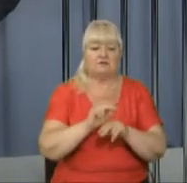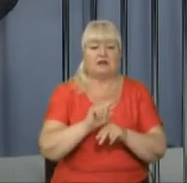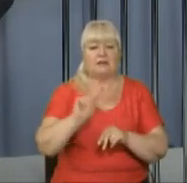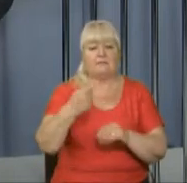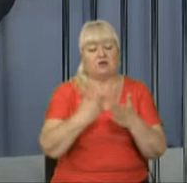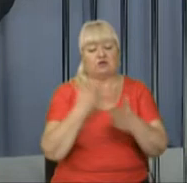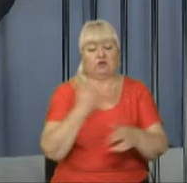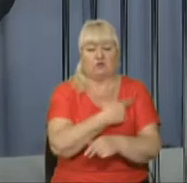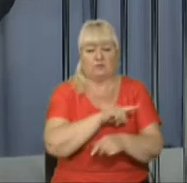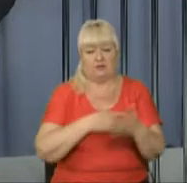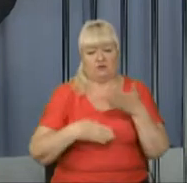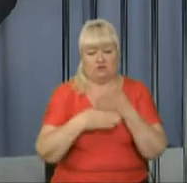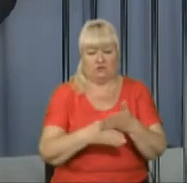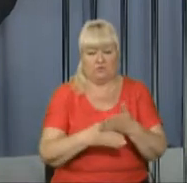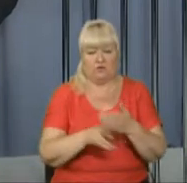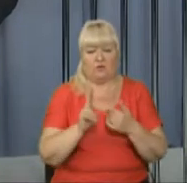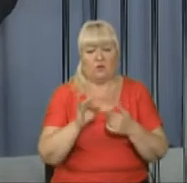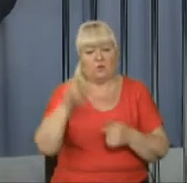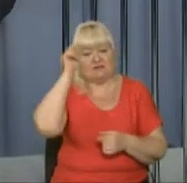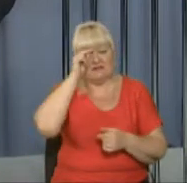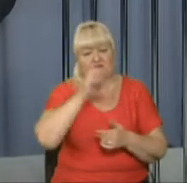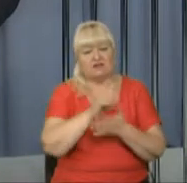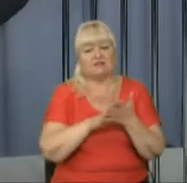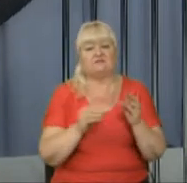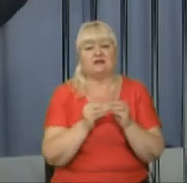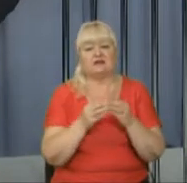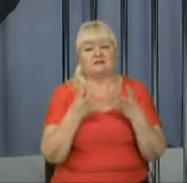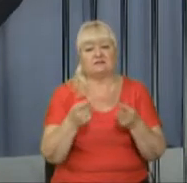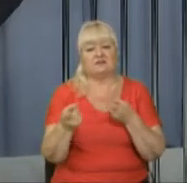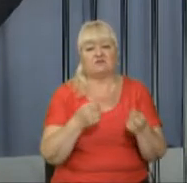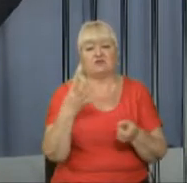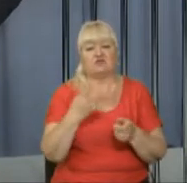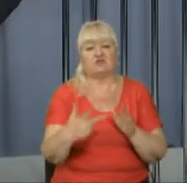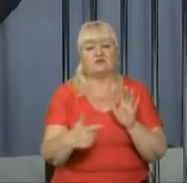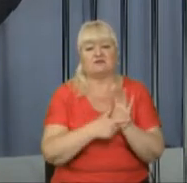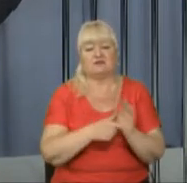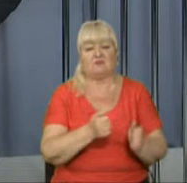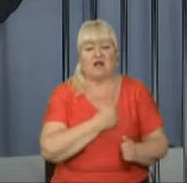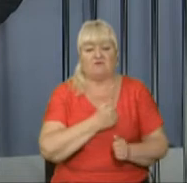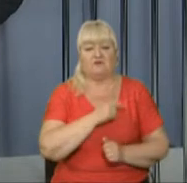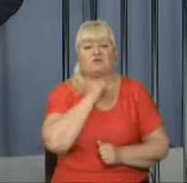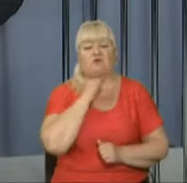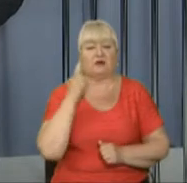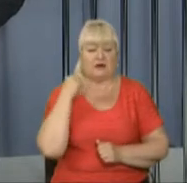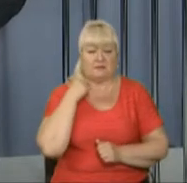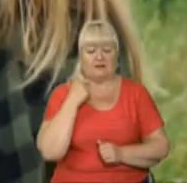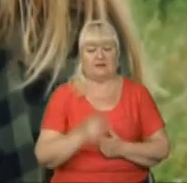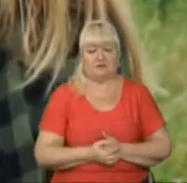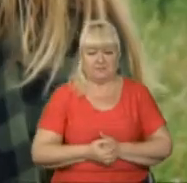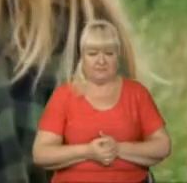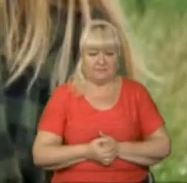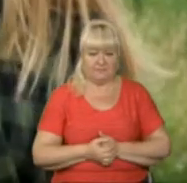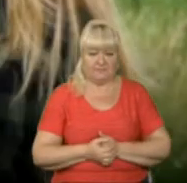домедичної допомоги. Курс навчання триває 10 днів. Залучено 47 військових капеланів. Детальніше у сюжеті.